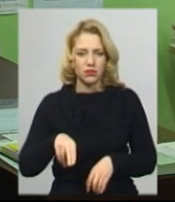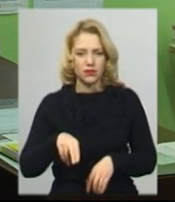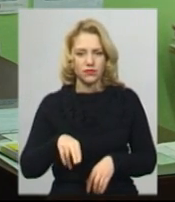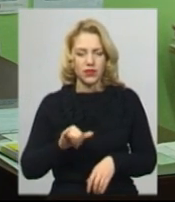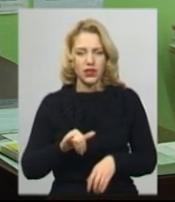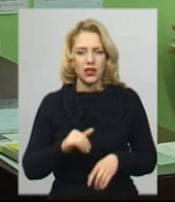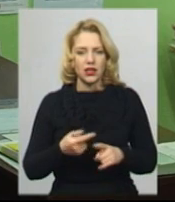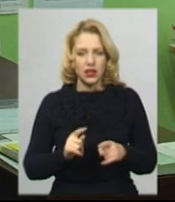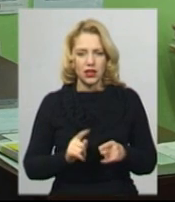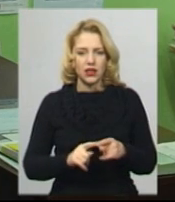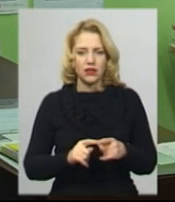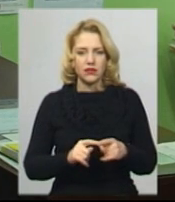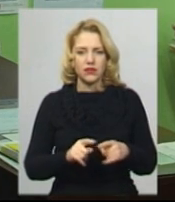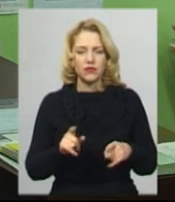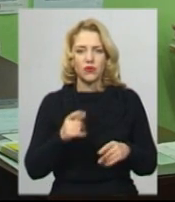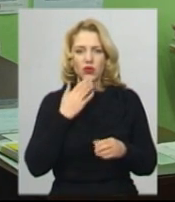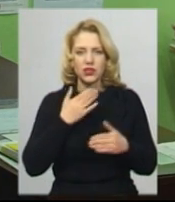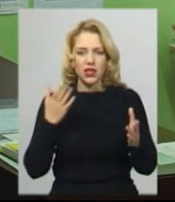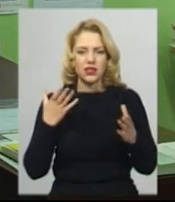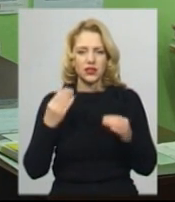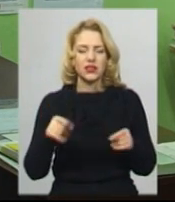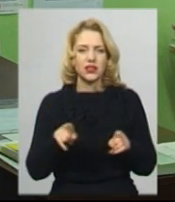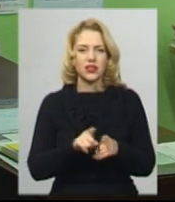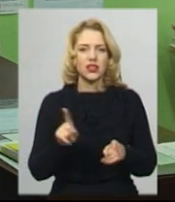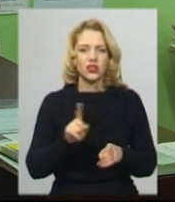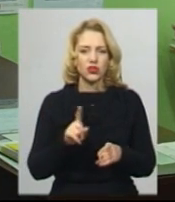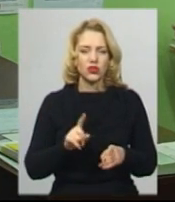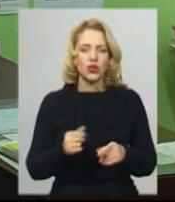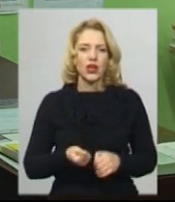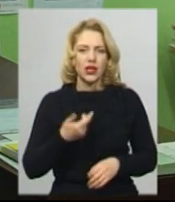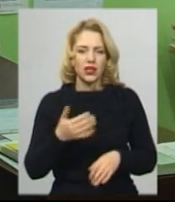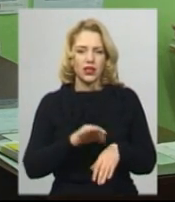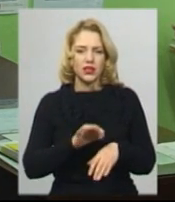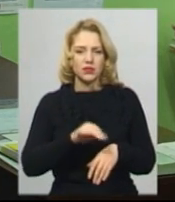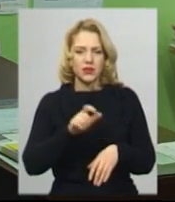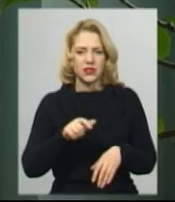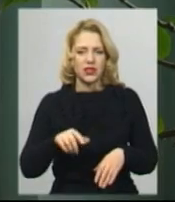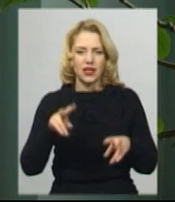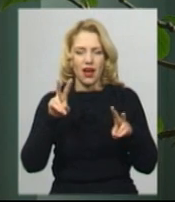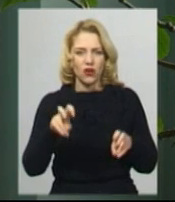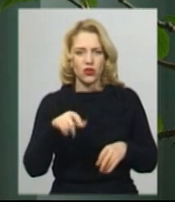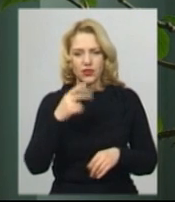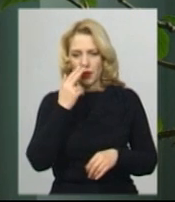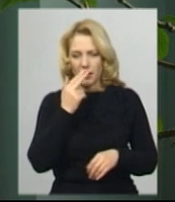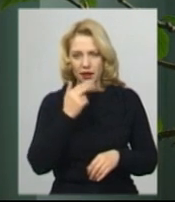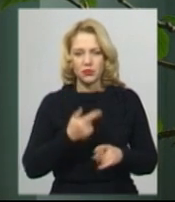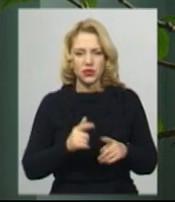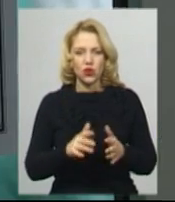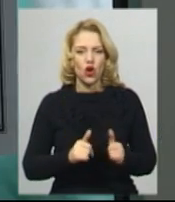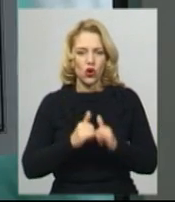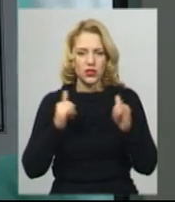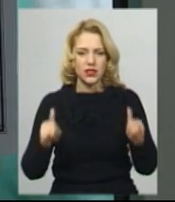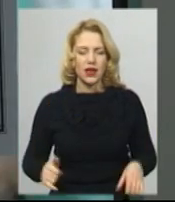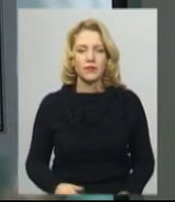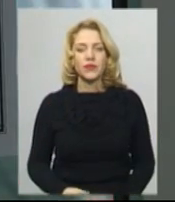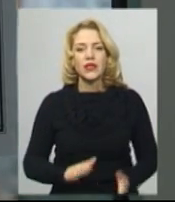І тенденція до того останні дні йде, що кількість пацієнтів з діагнозом гриб зростає. Ситуацію із захворюванням